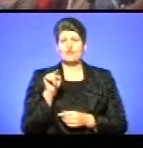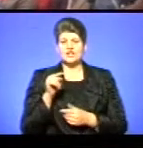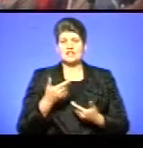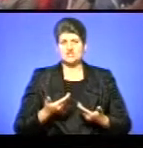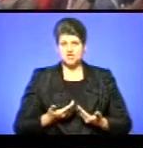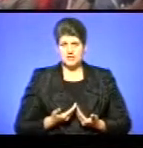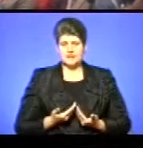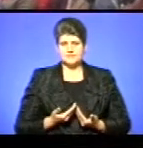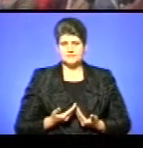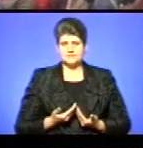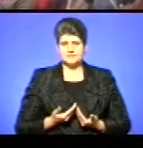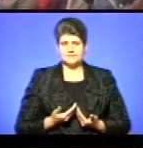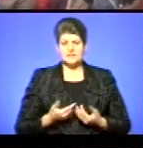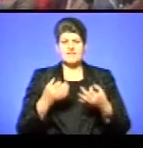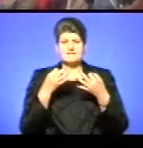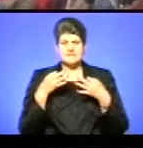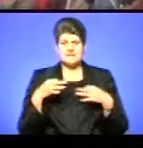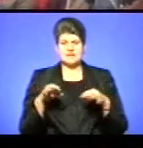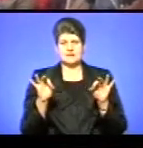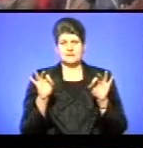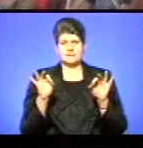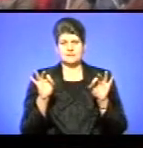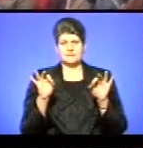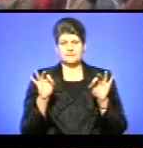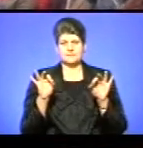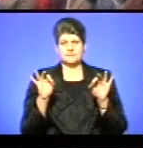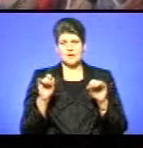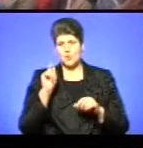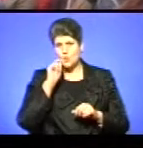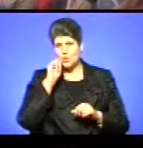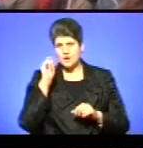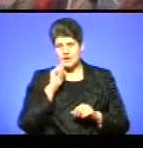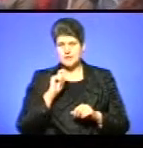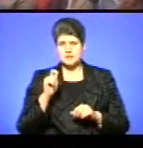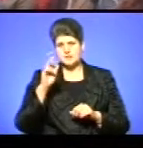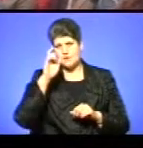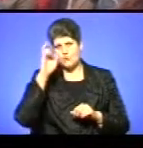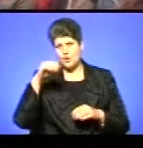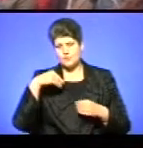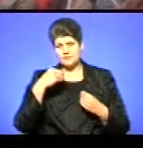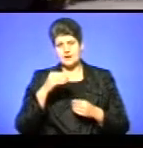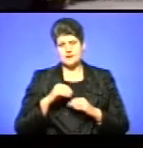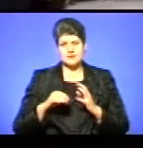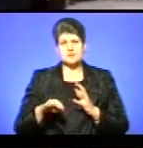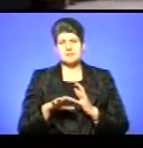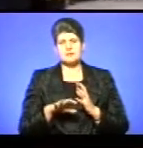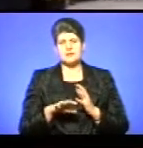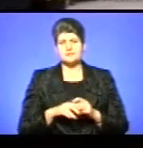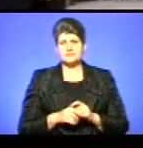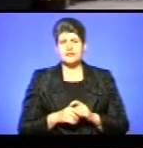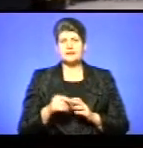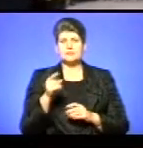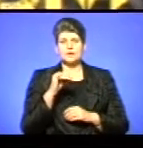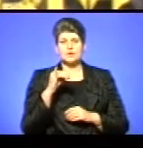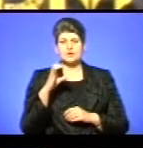в вільній, незалежній, українській, богом даній землі. Тернополянка